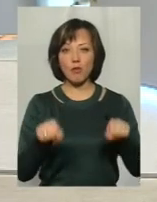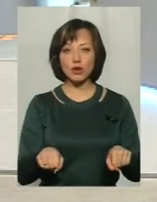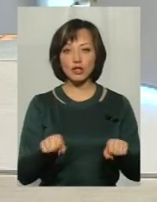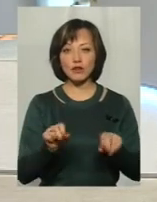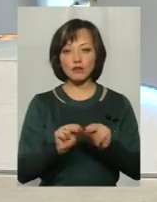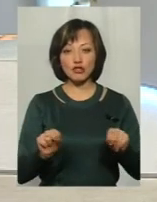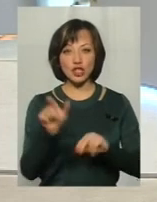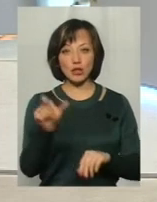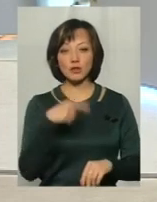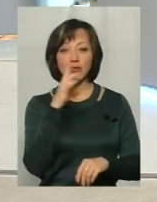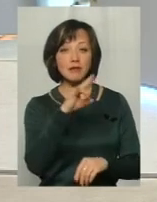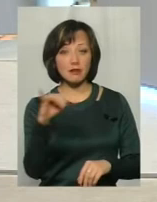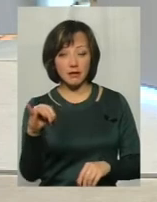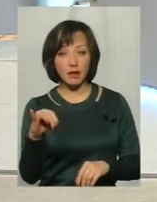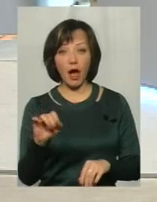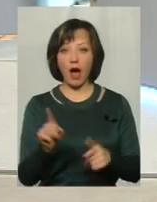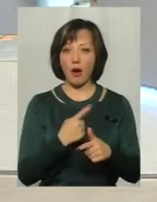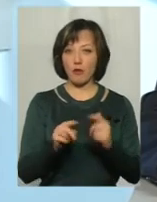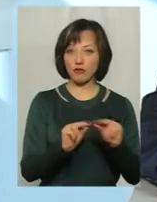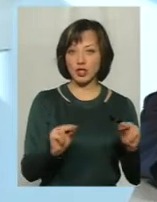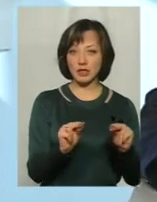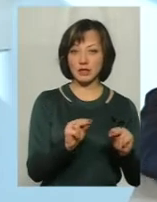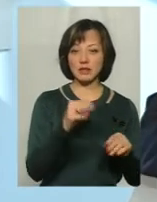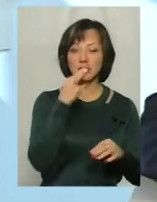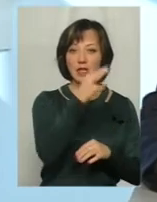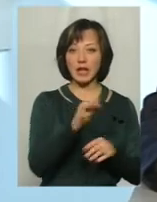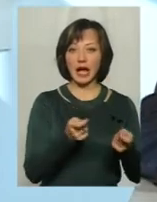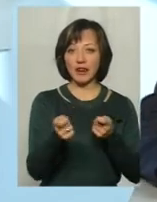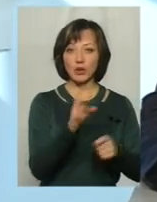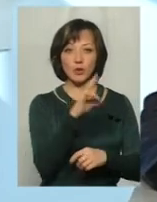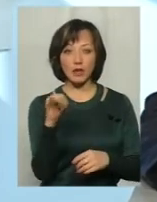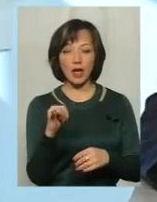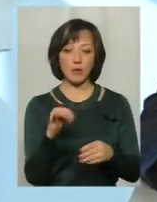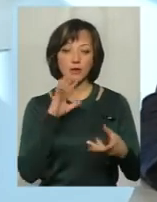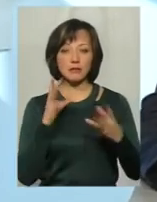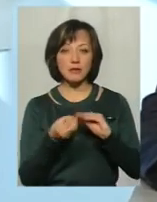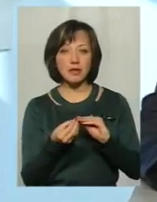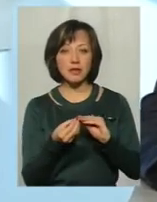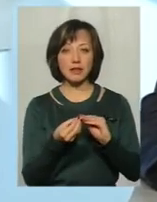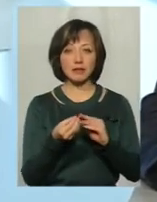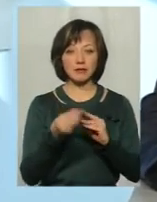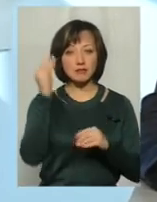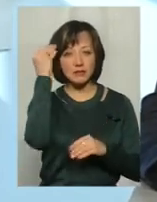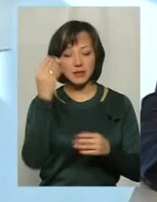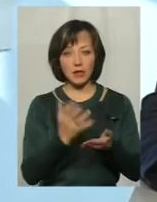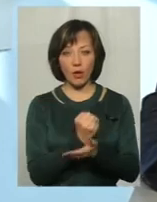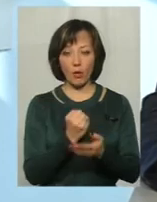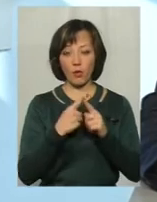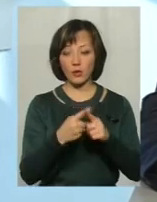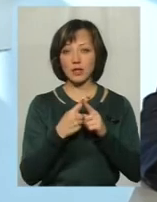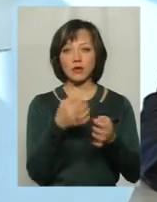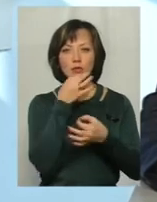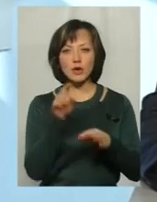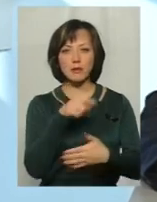вчителю сказати «ні», або вчитель може сказати там керівнику «ні», або знаходити спільні точки дотику. Тобто, що будь-які